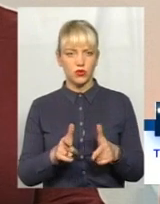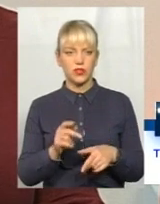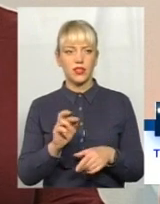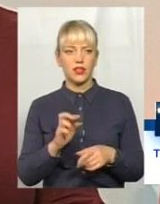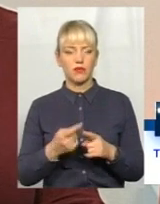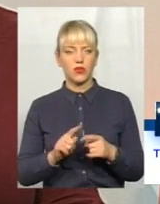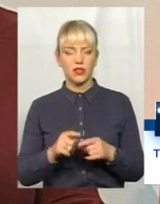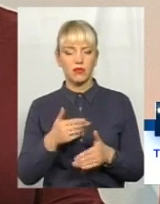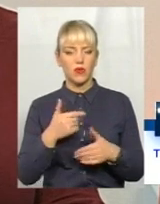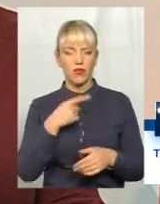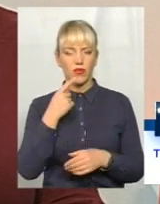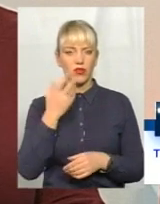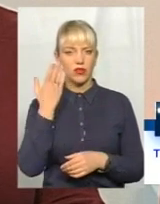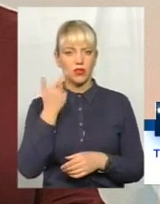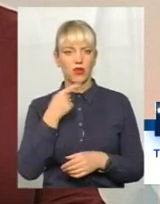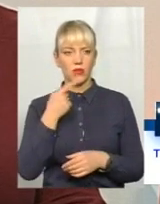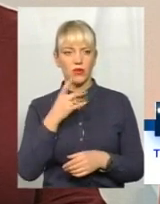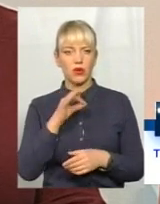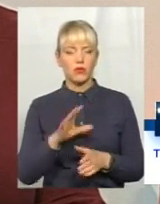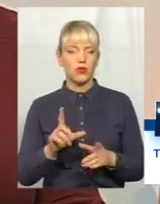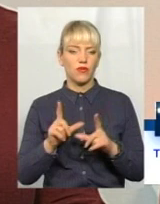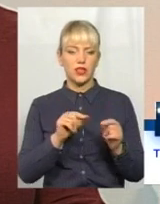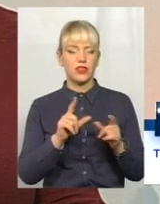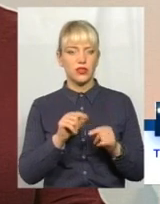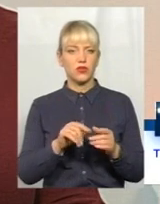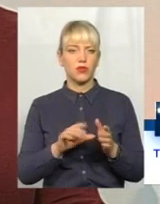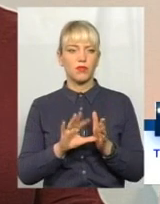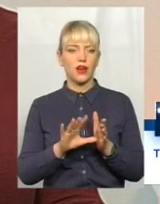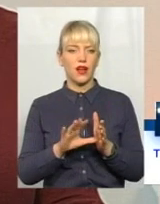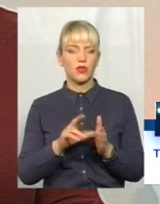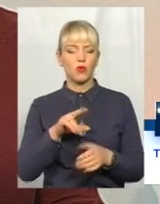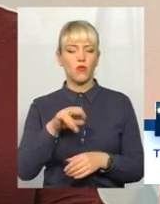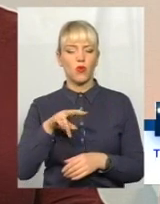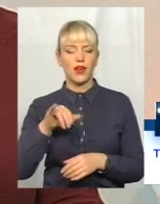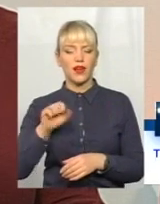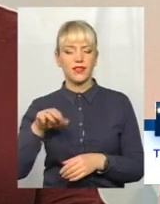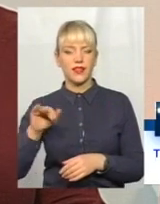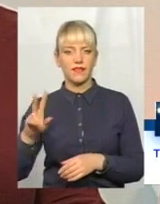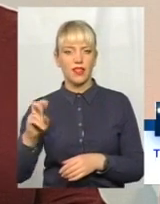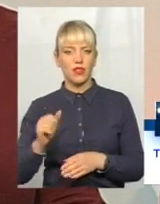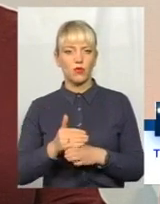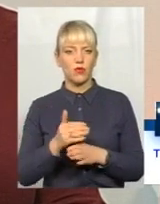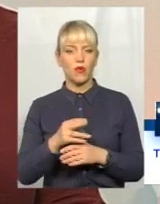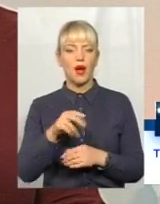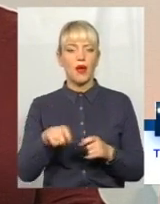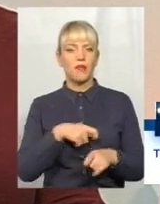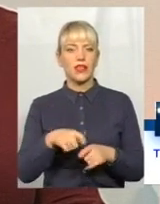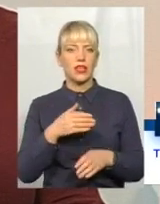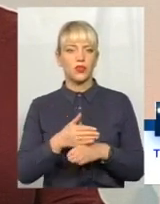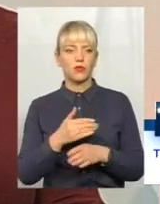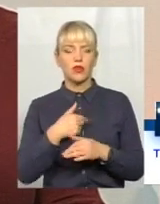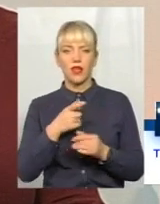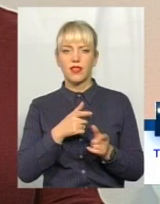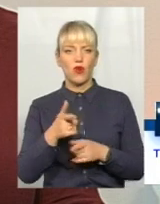і про це якраз ми говорили, коли говорили про в'їздну бригаду паліативної допомоги. А що до матеріальної допомоги, ну, я зараз не готовий